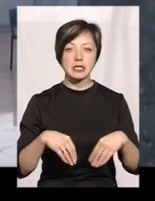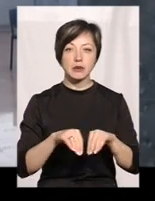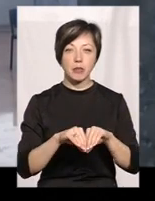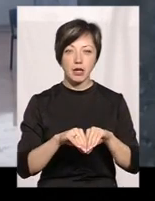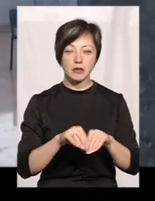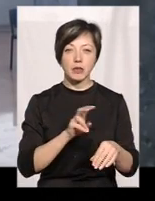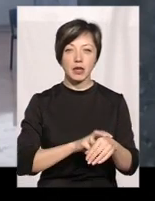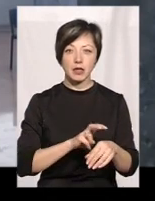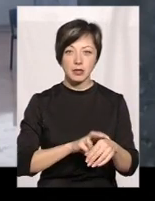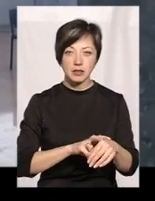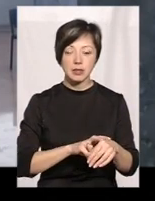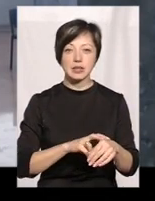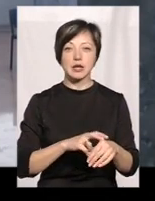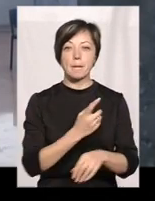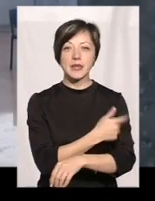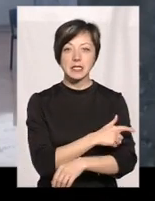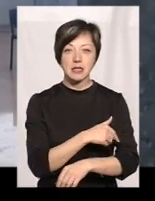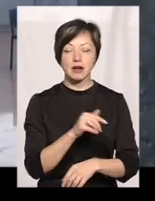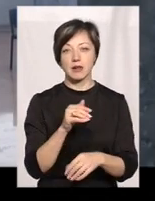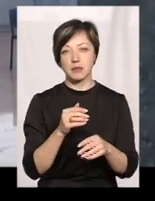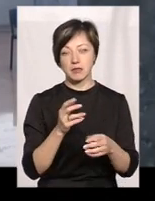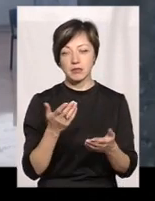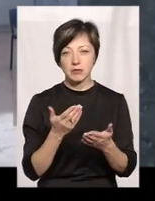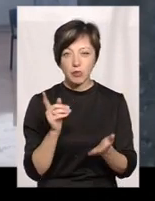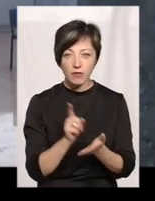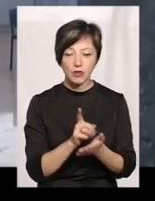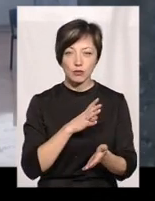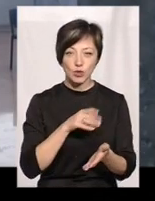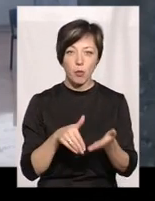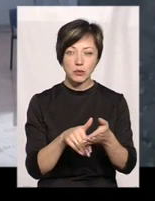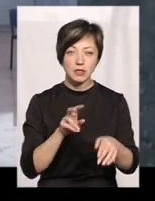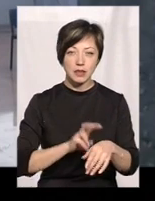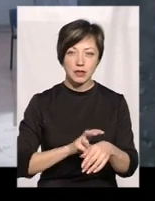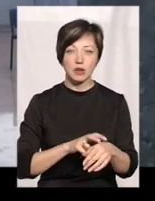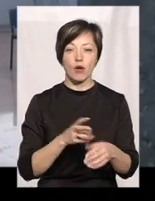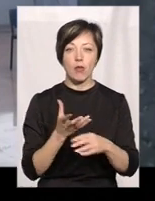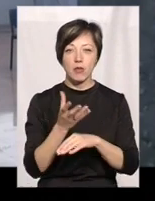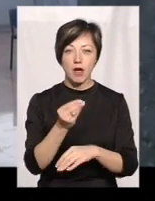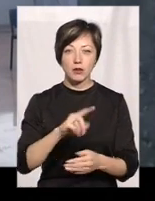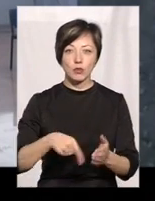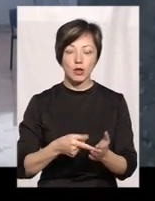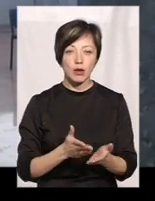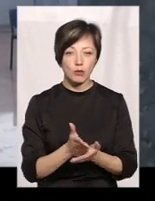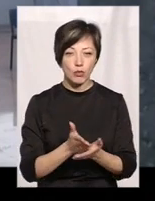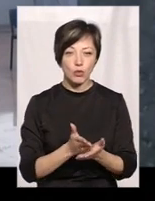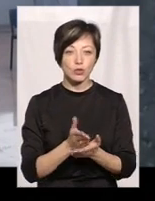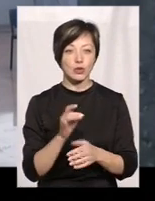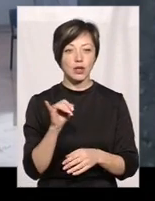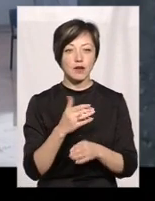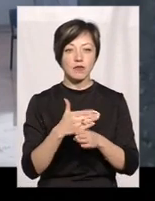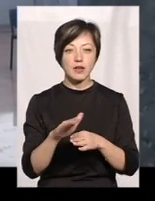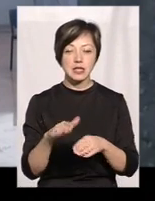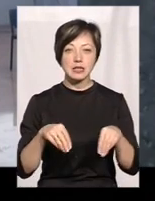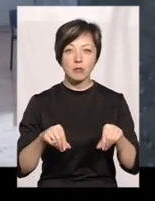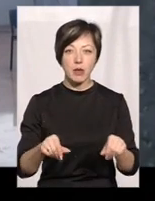лікарям, сімейним медсестрам, фельдшерам повинен бути. І оплата комунальних послуг, і виділення